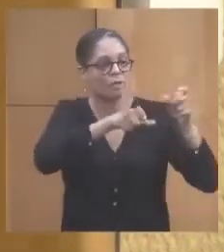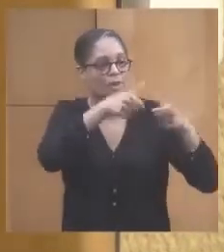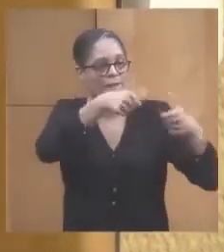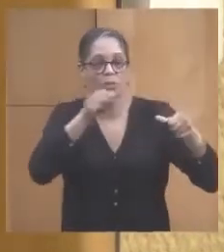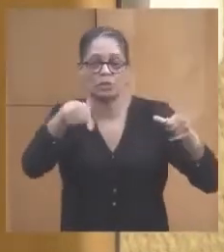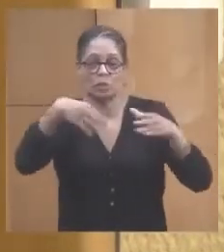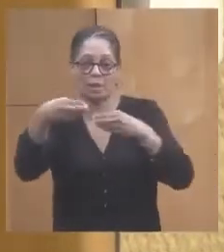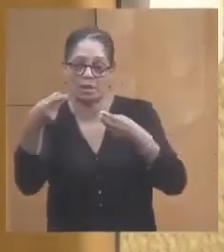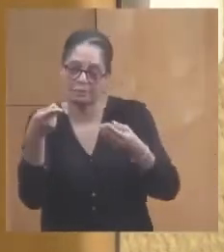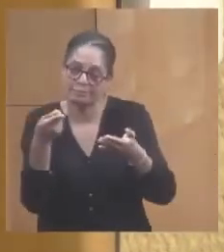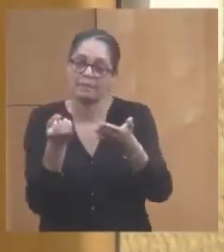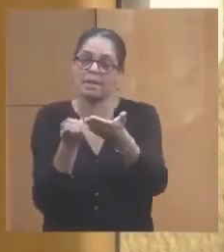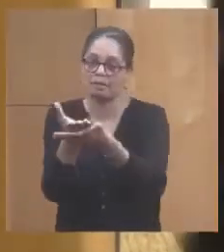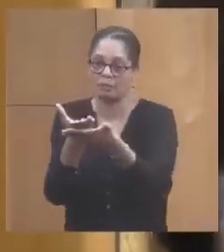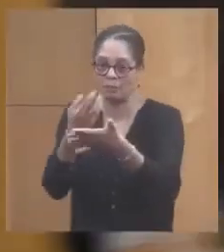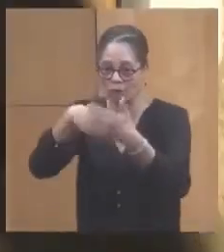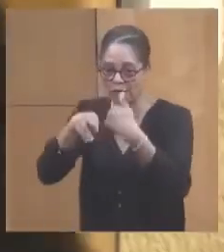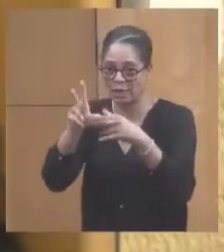nous appliquons